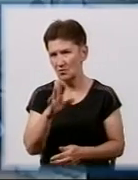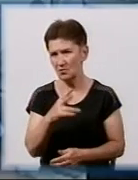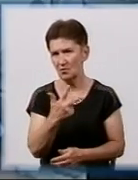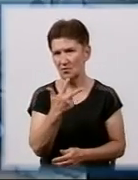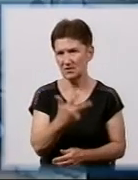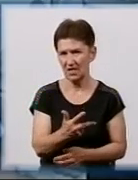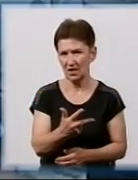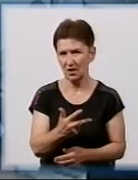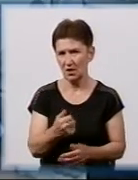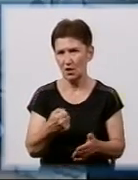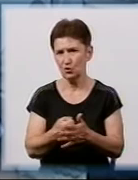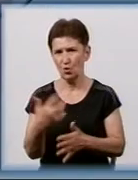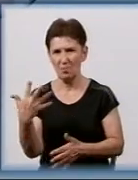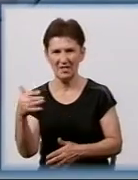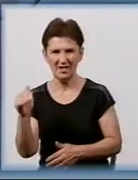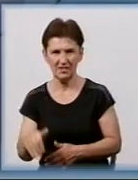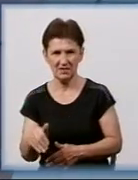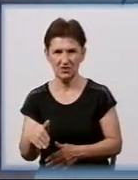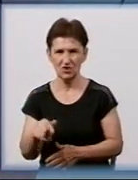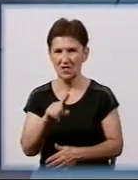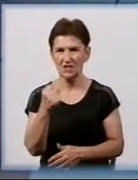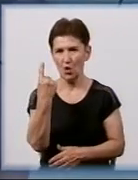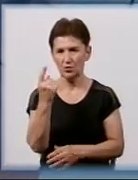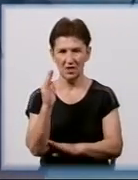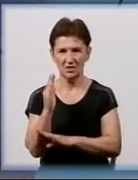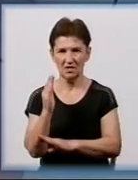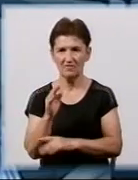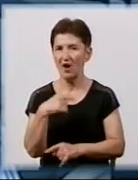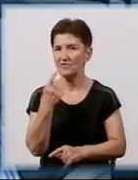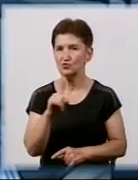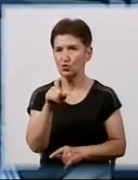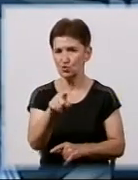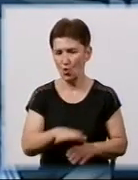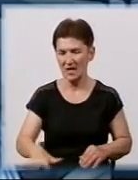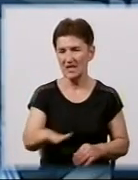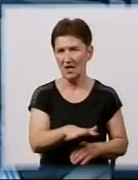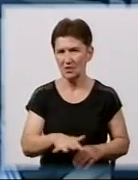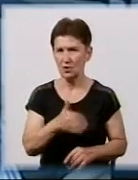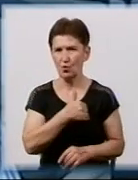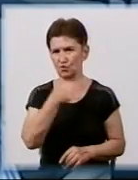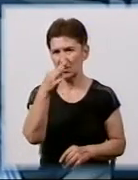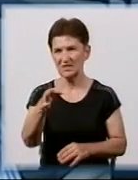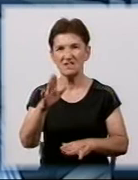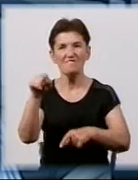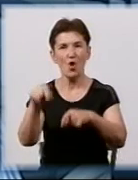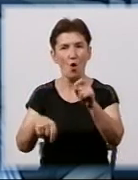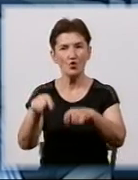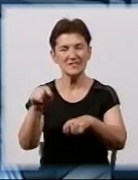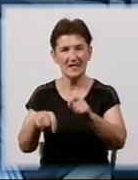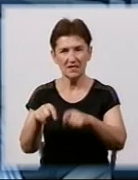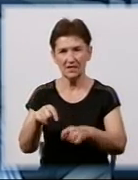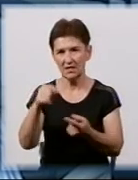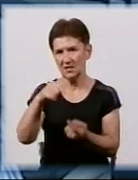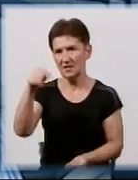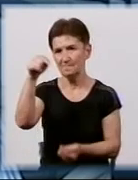-3,5 до 5 тисяч за дерево. Що стосується саме цієї ділянки, то хочу сказати, що восени, згідно